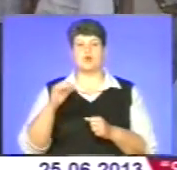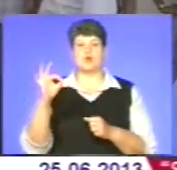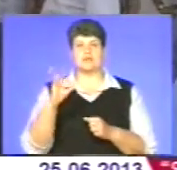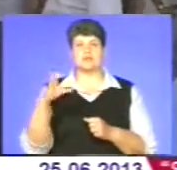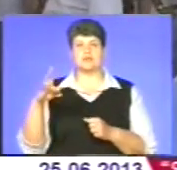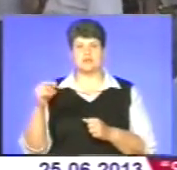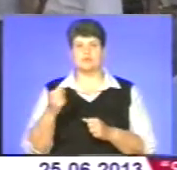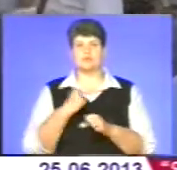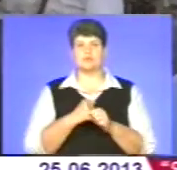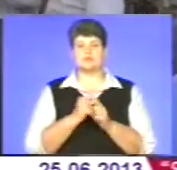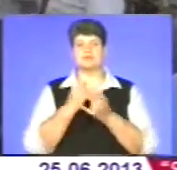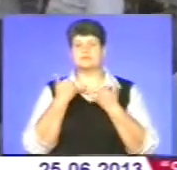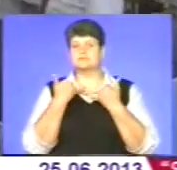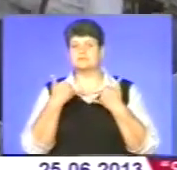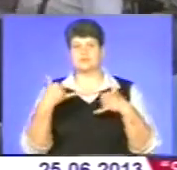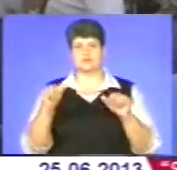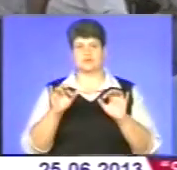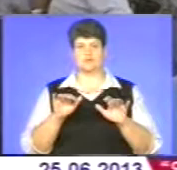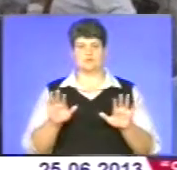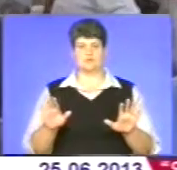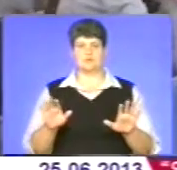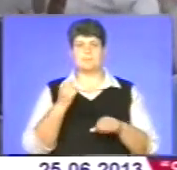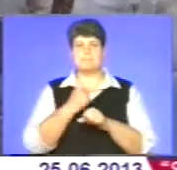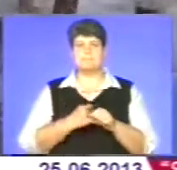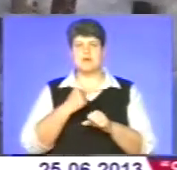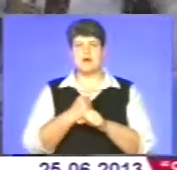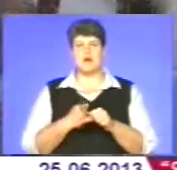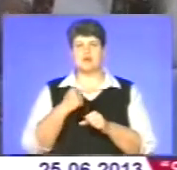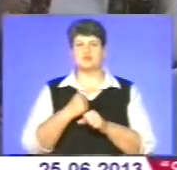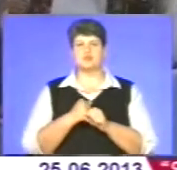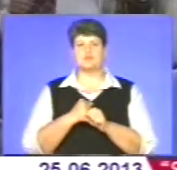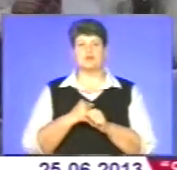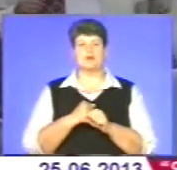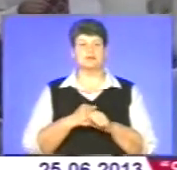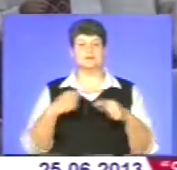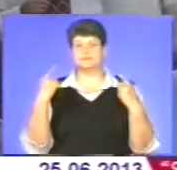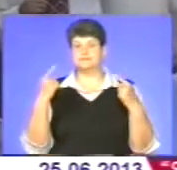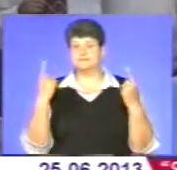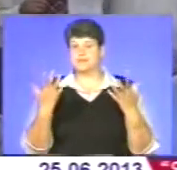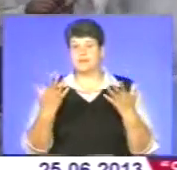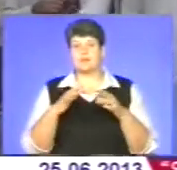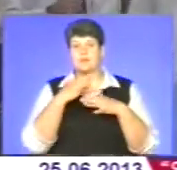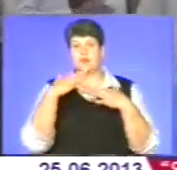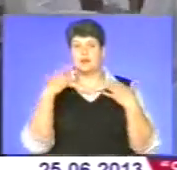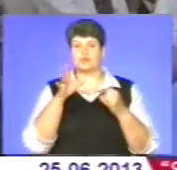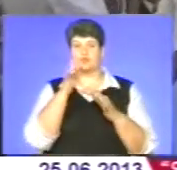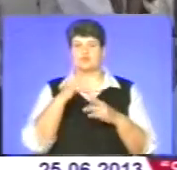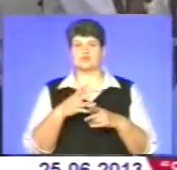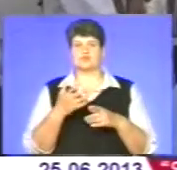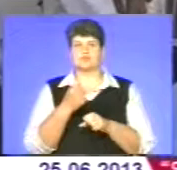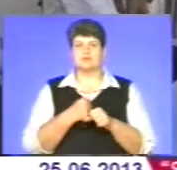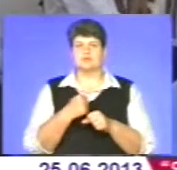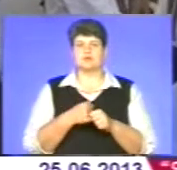зробили дивовижні. Просто працювали, як не самовиті. Багато часу розібратися, стільки